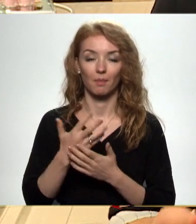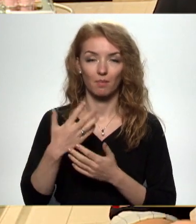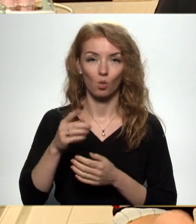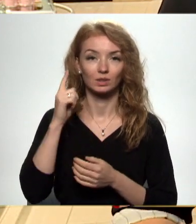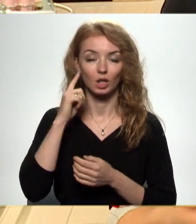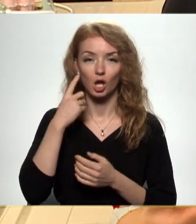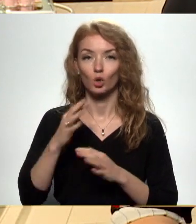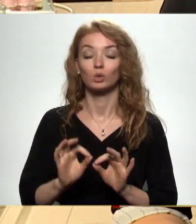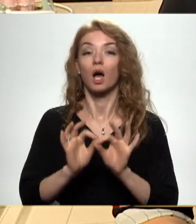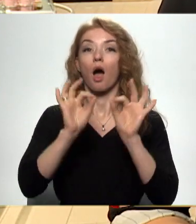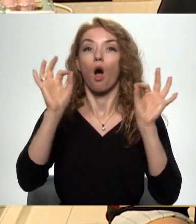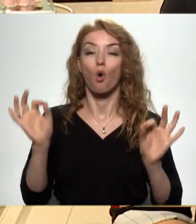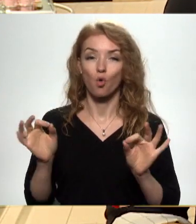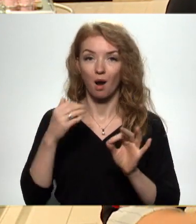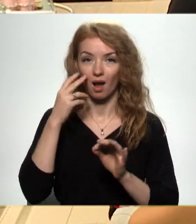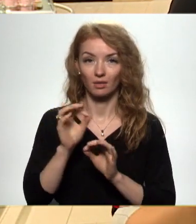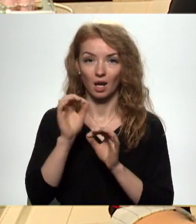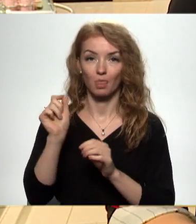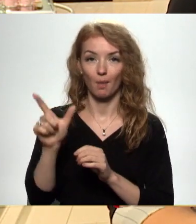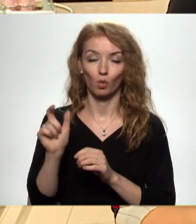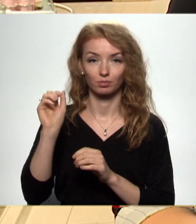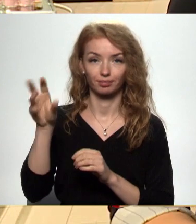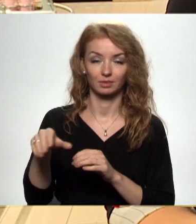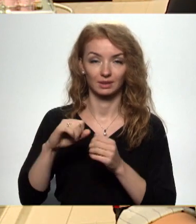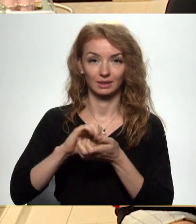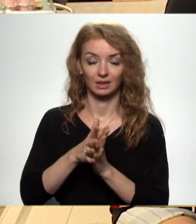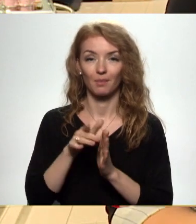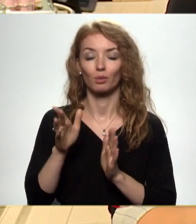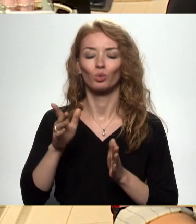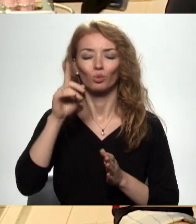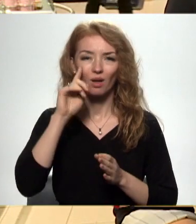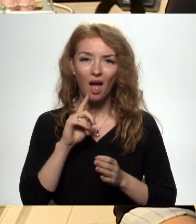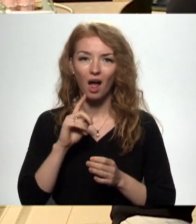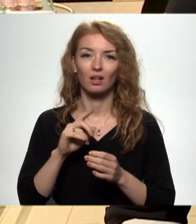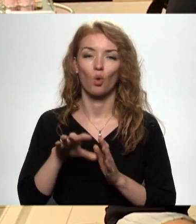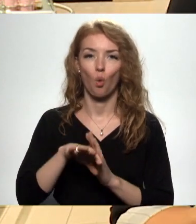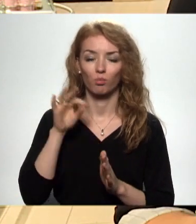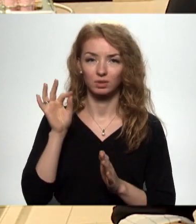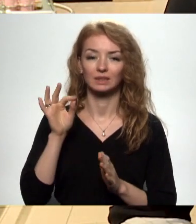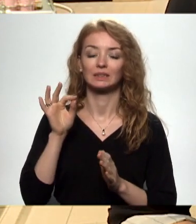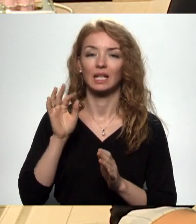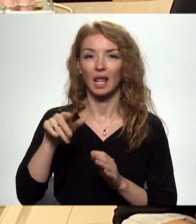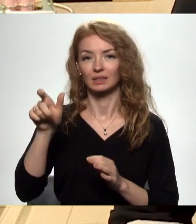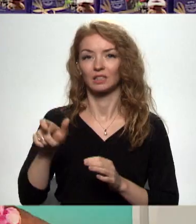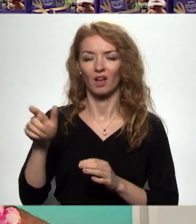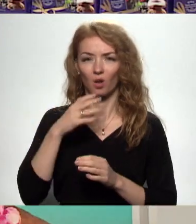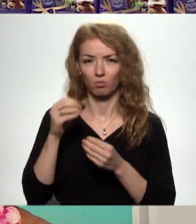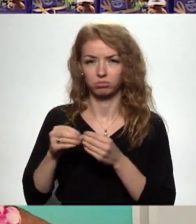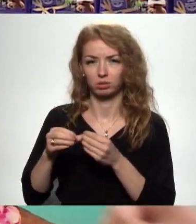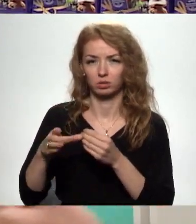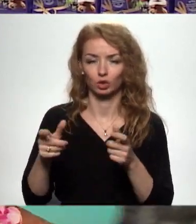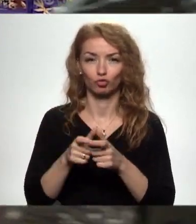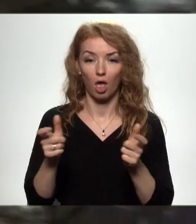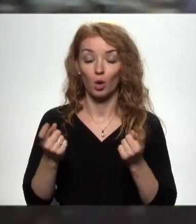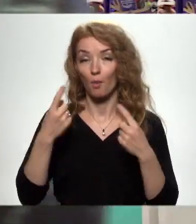pašā depozīta sistēmas uzsākšanas periodā, kad šī tiešām būtu ļoti ērta opcija cilvēkiem, lai nav jākrāj ček. Pašreiz